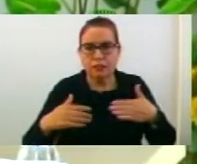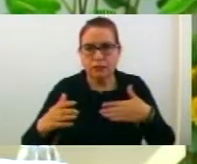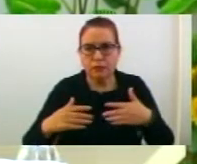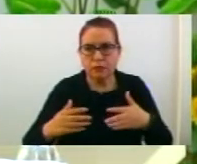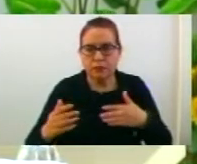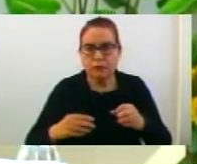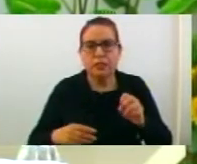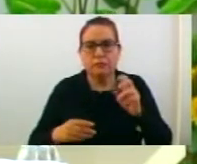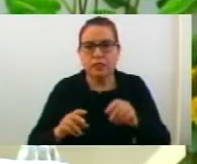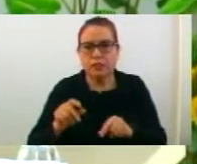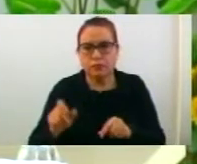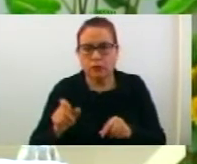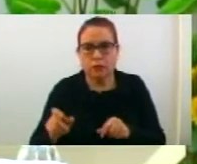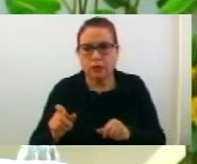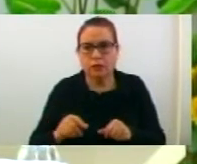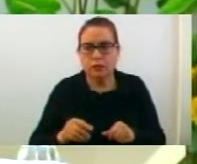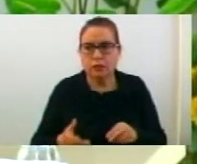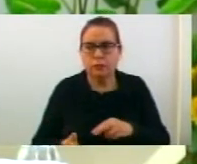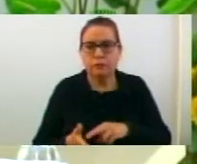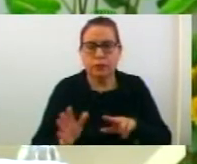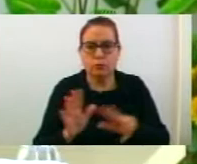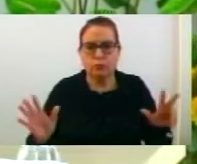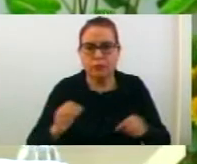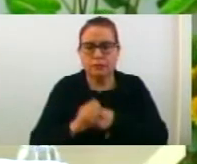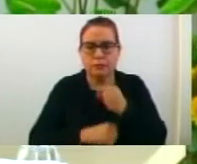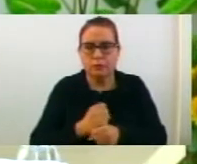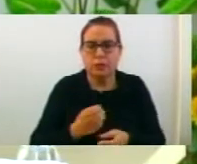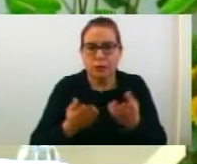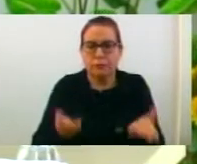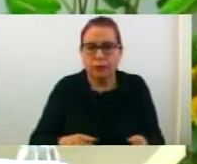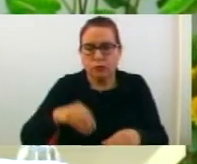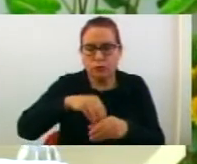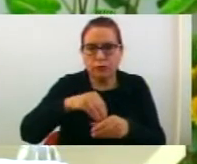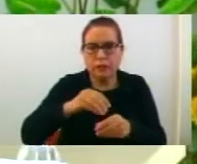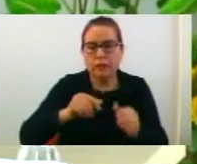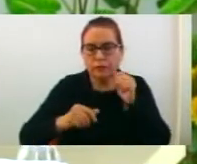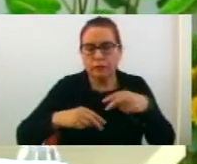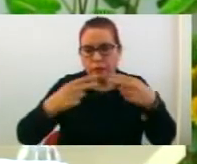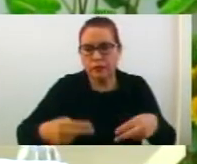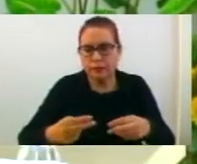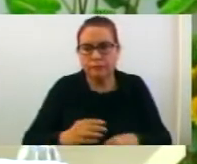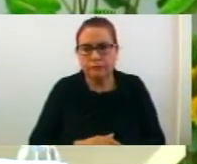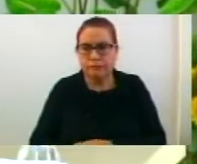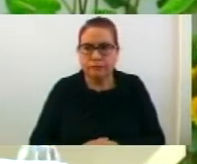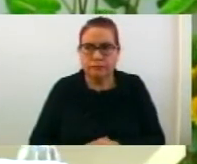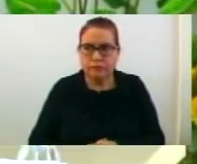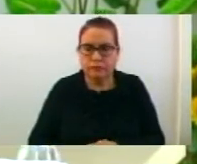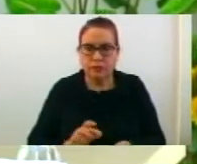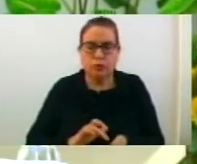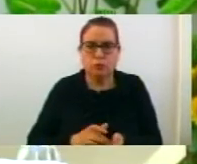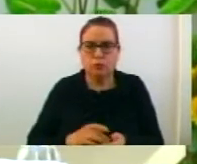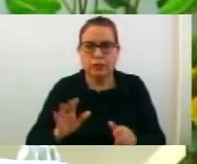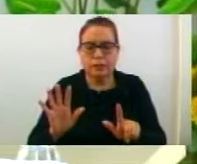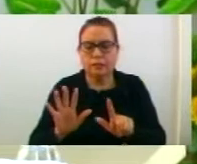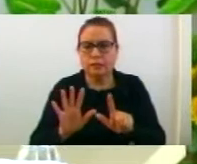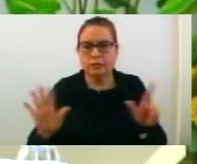22.02.2018 година ви е доставен предлог за допълнуване на дневният ред со точка 17